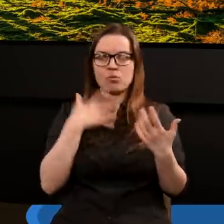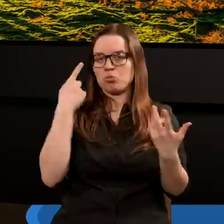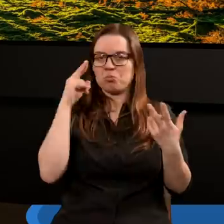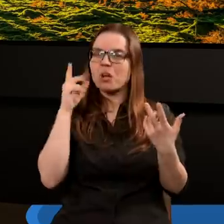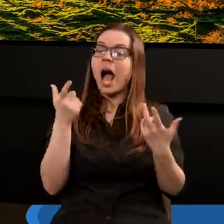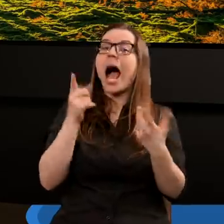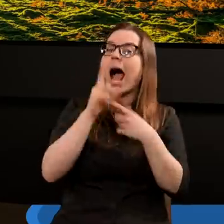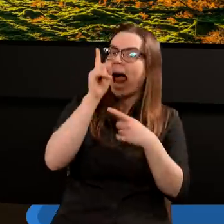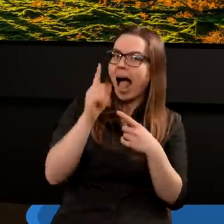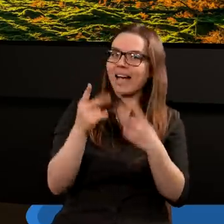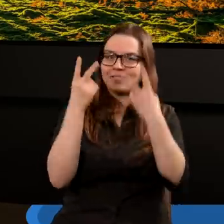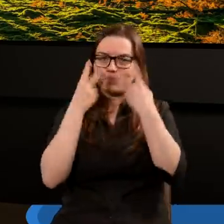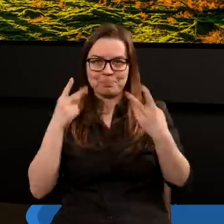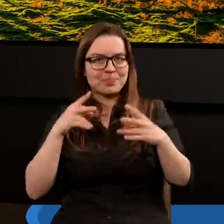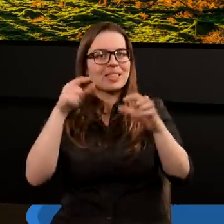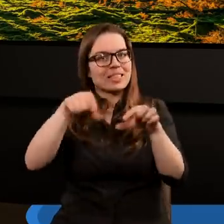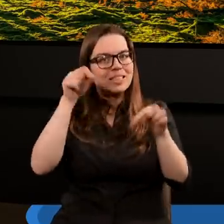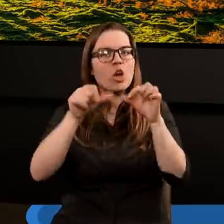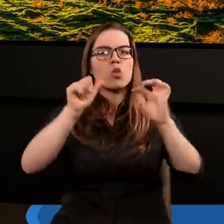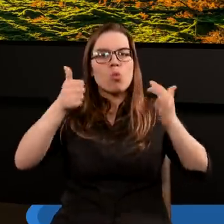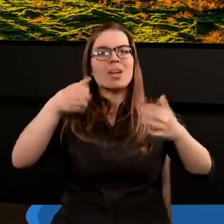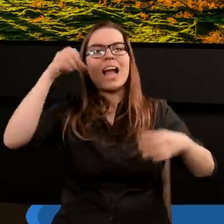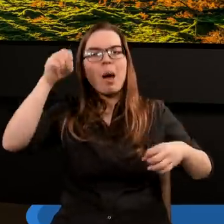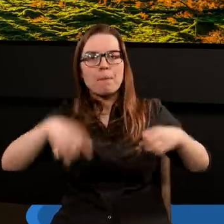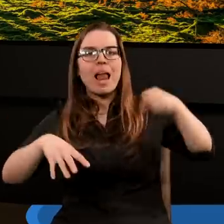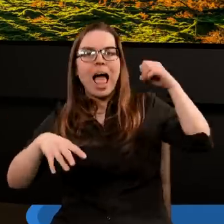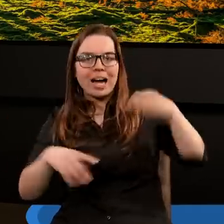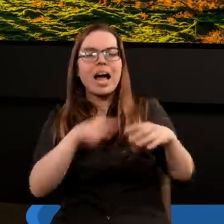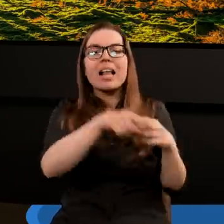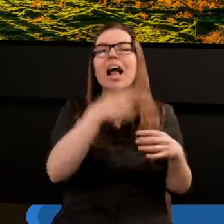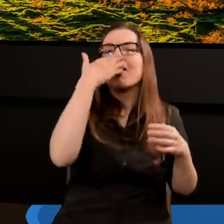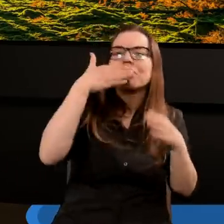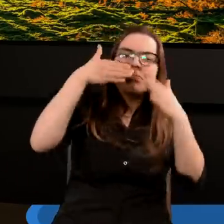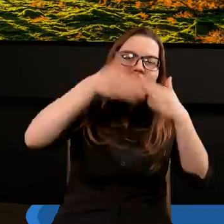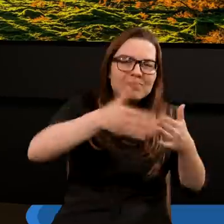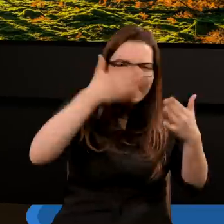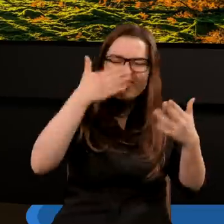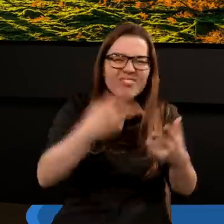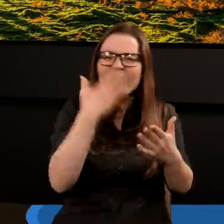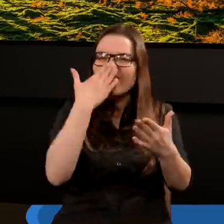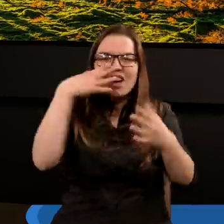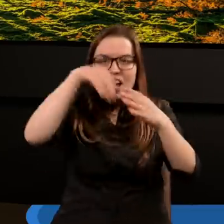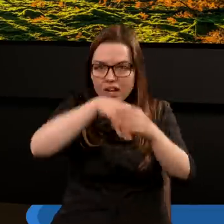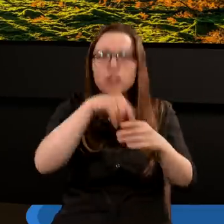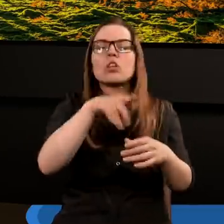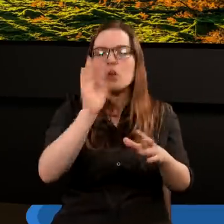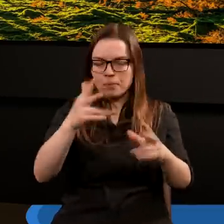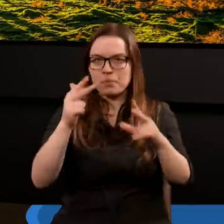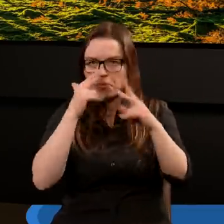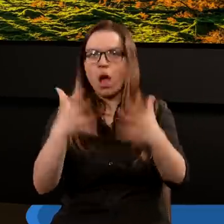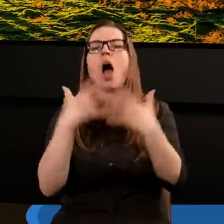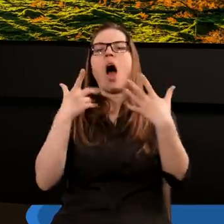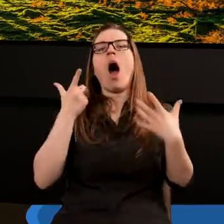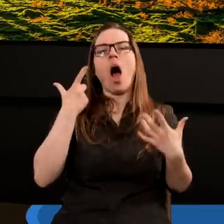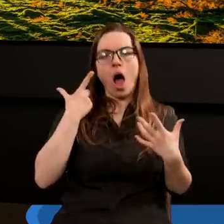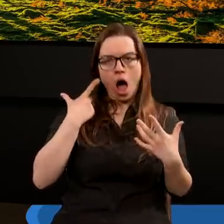przeczytamy sobie o tej szóstej plazę, o tym, co tam się dzieje, no to myślę, że również i to